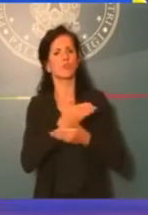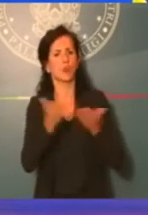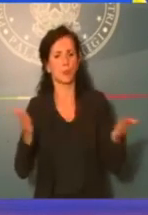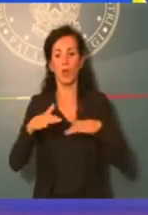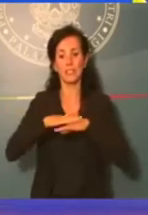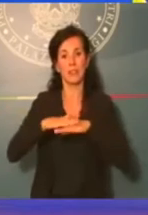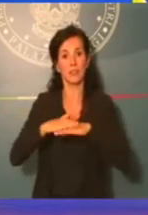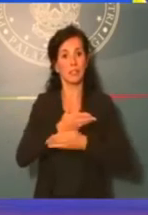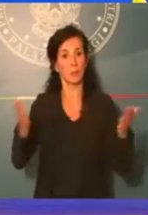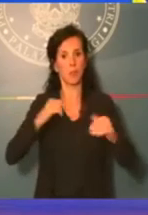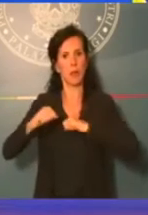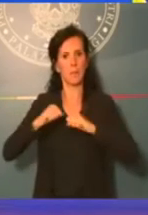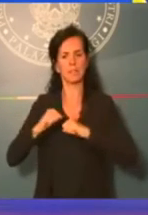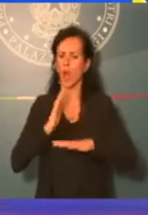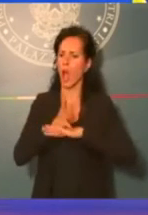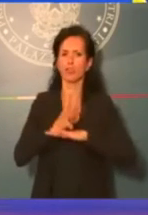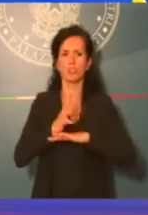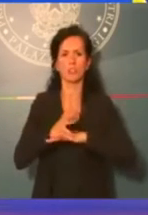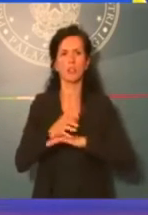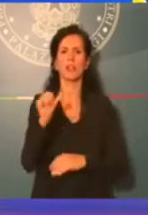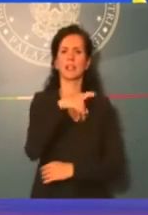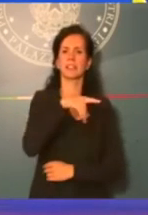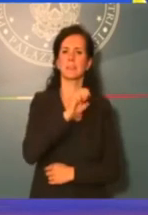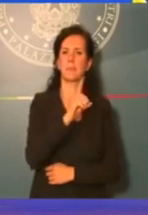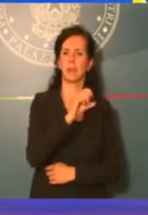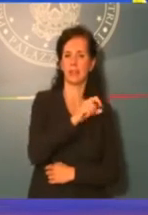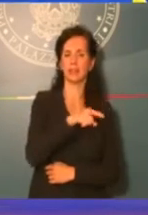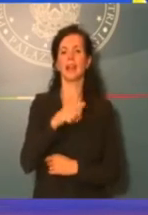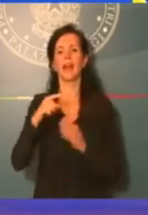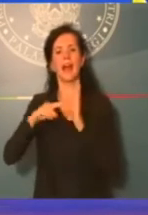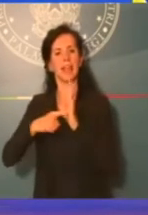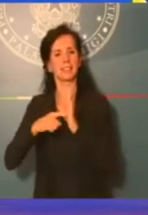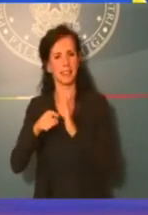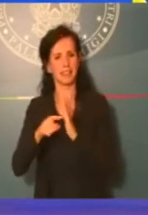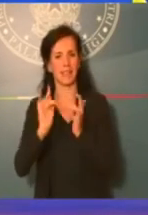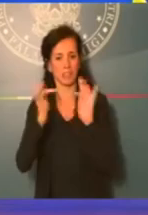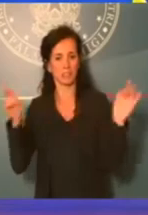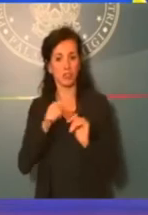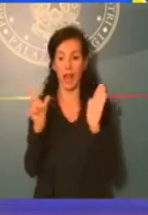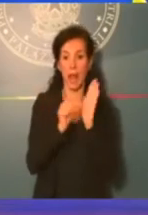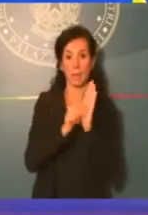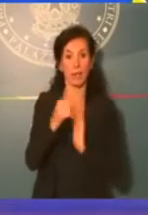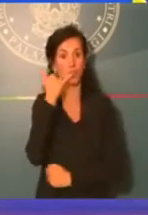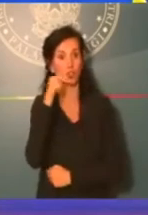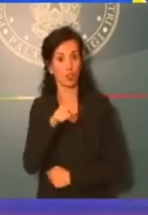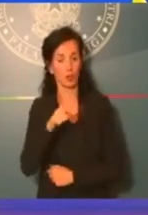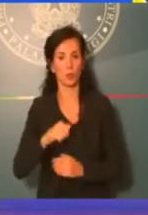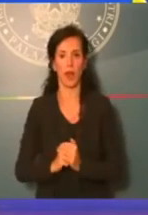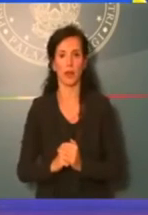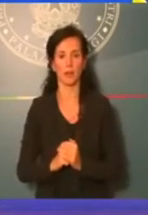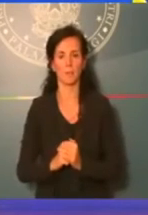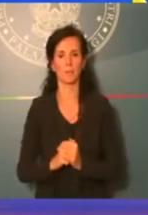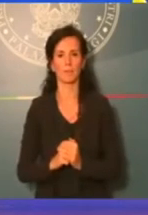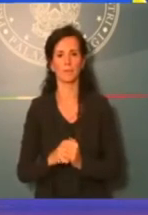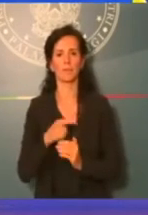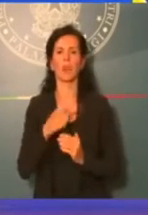saranno tutti accessibili tramite speed, carta di identità digitale, app sul cellulare. Stop al continuo, quindi invio di